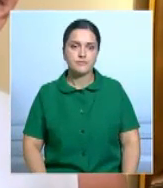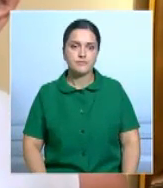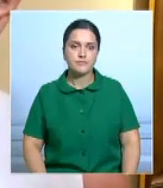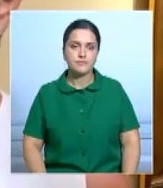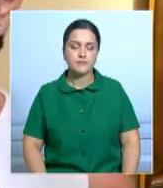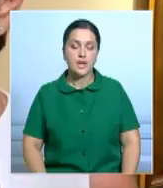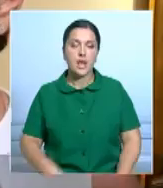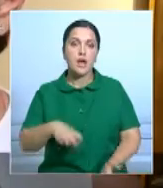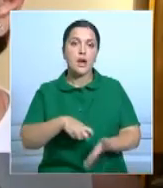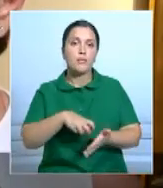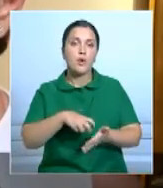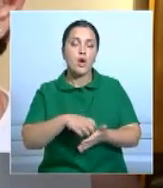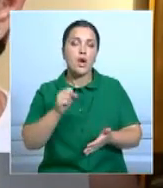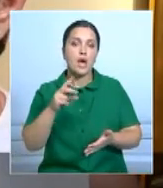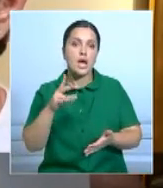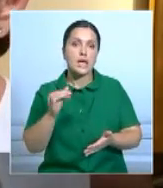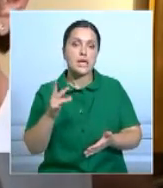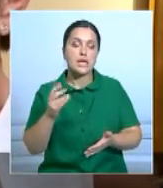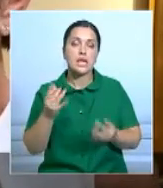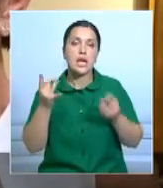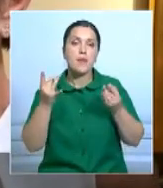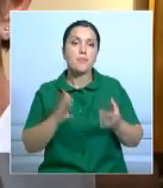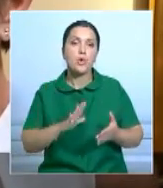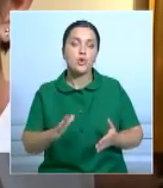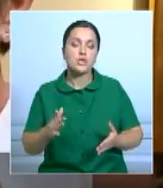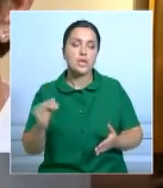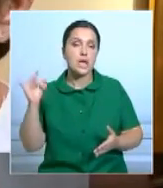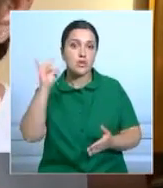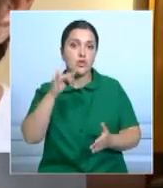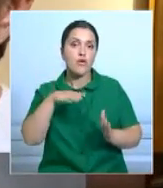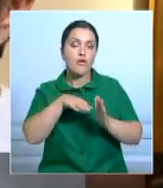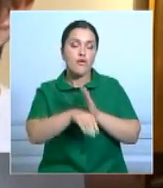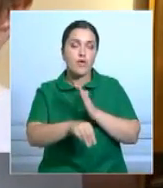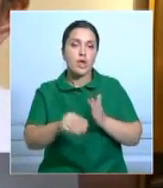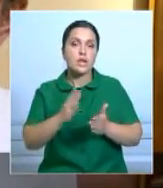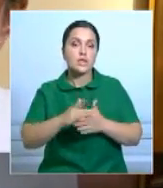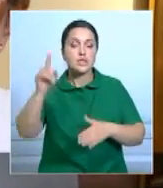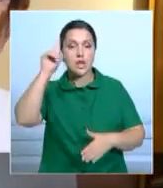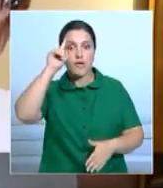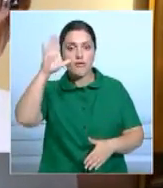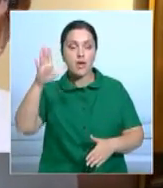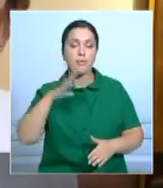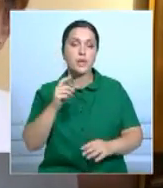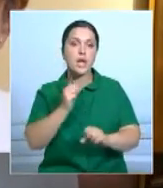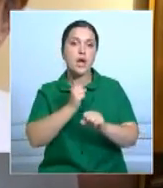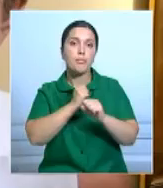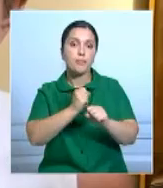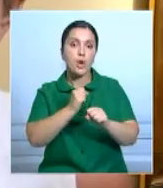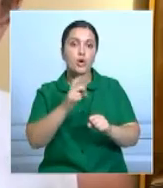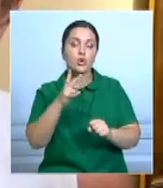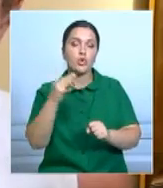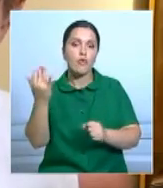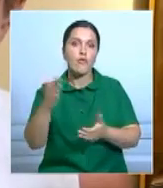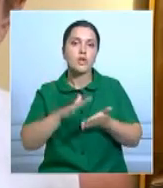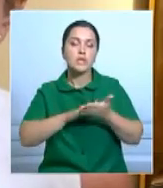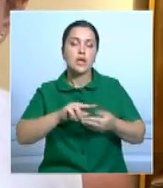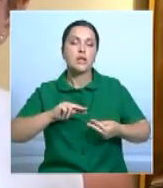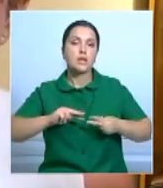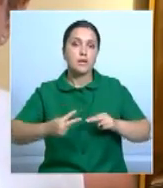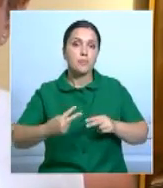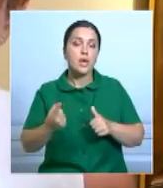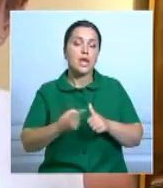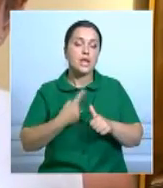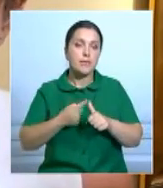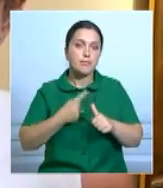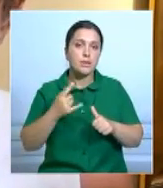Письмо Али – не просто спортивный артефакт. Это часть нашей истории. Он был известным бойцом, но его заявление о смене имени и